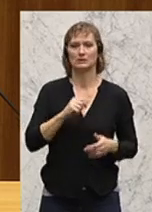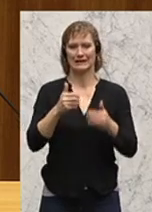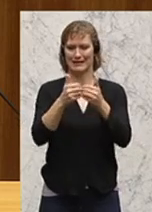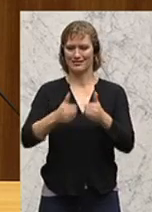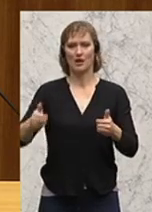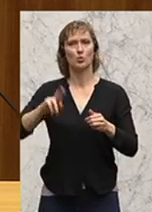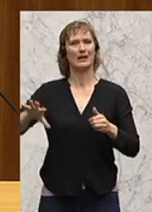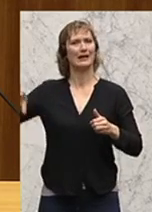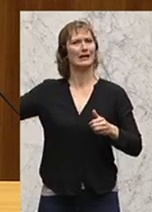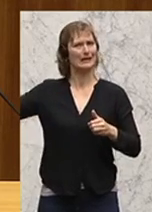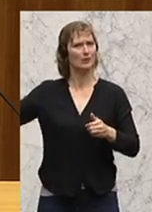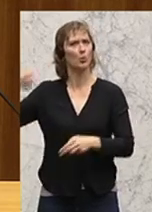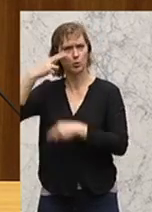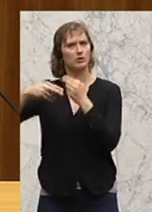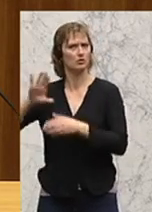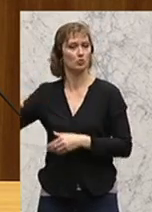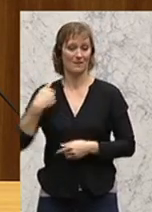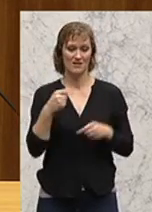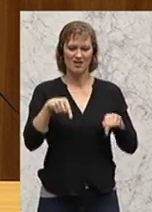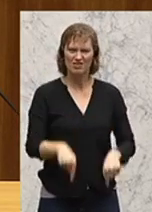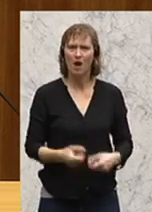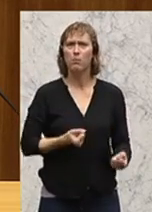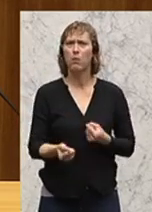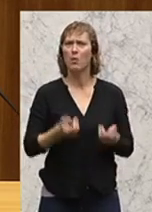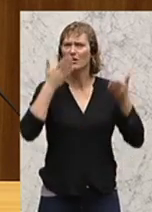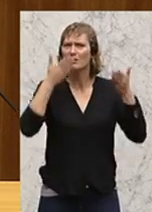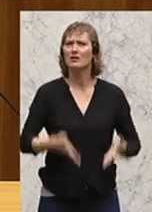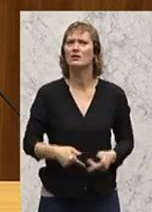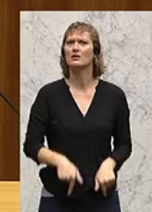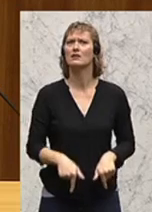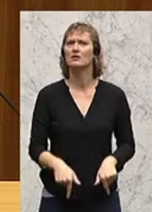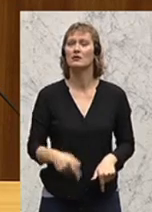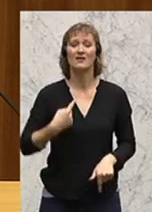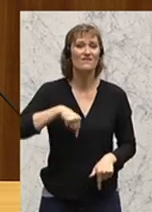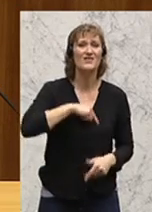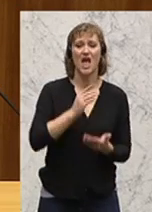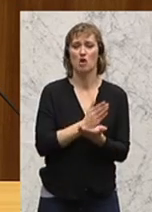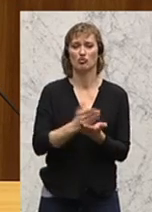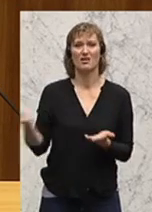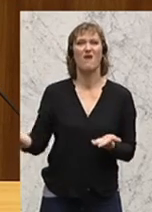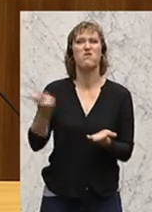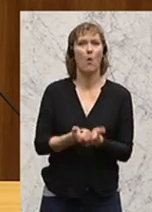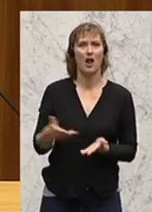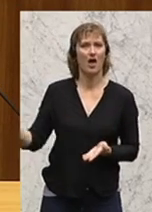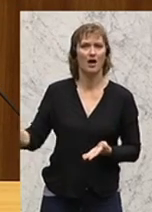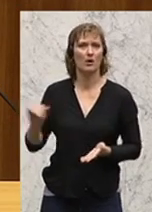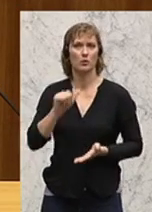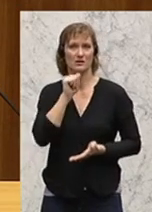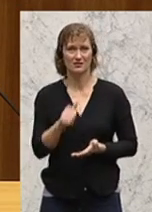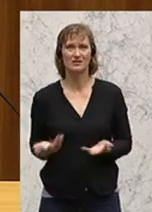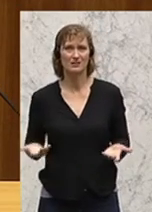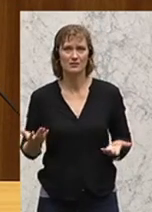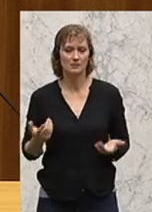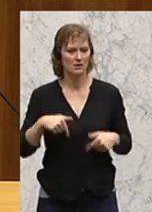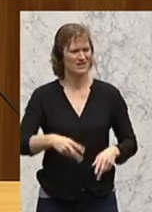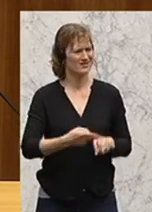Gerichte sind, bei Gericht untersuchen, wir untersuchen politisch, ganz einfach, wir entscheiden aber, was die vorlegen oder nicht vorlegen. Wir haben, glaube